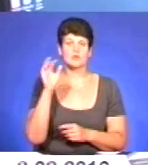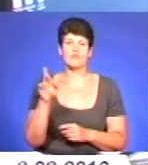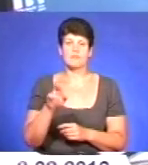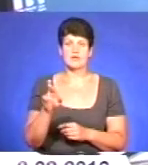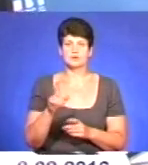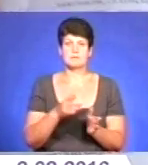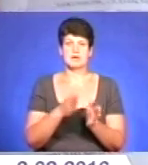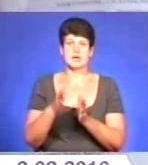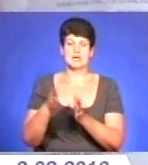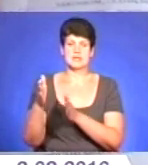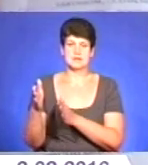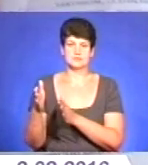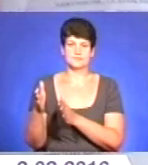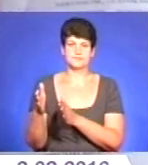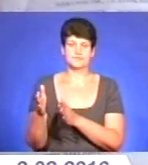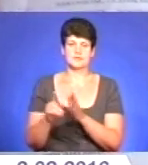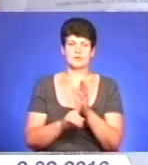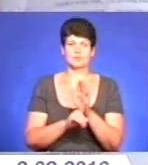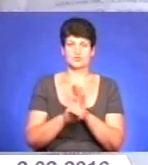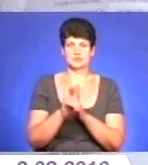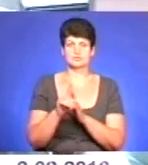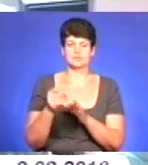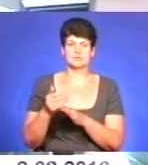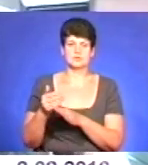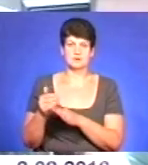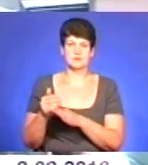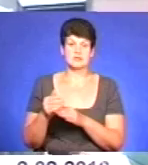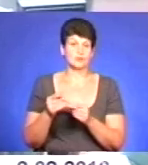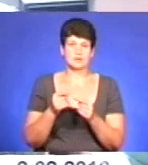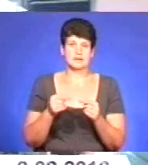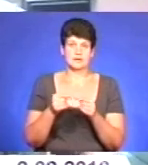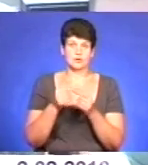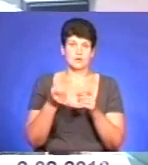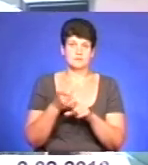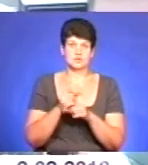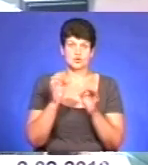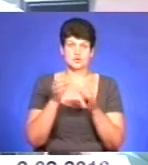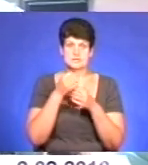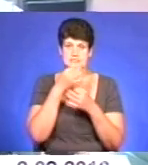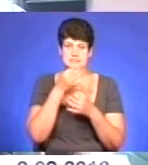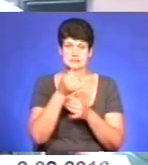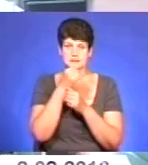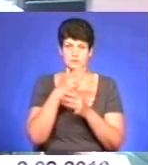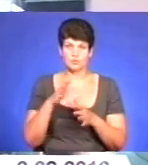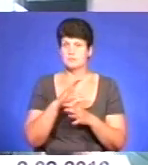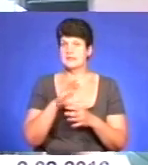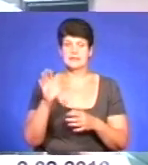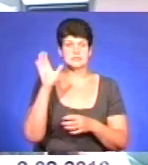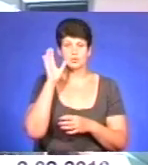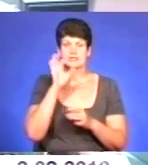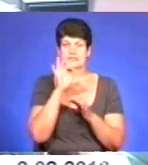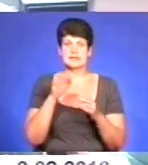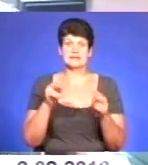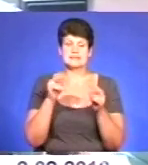час перенесено. На самому першому етапі та справа щодо конкретики, я більше вам нічого сказати не можу, бо ми нічого і не розглядали, не слухали ніяких свідків.